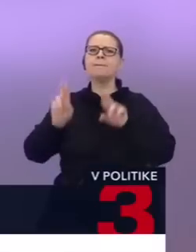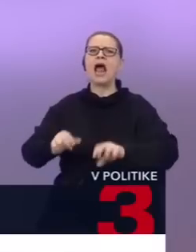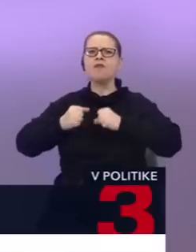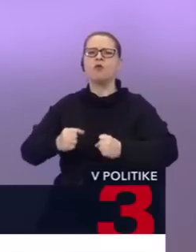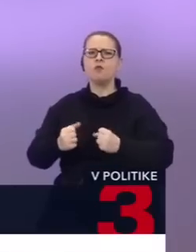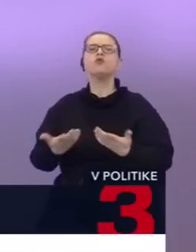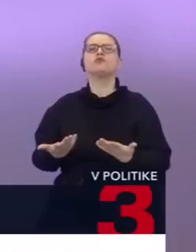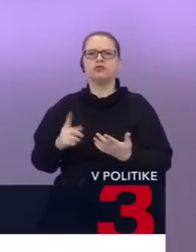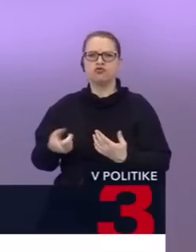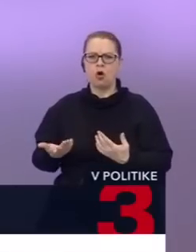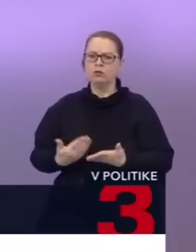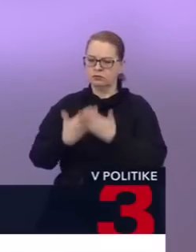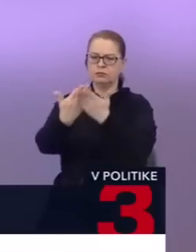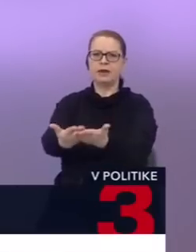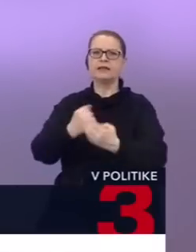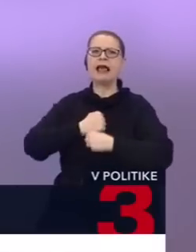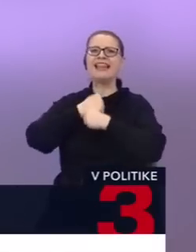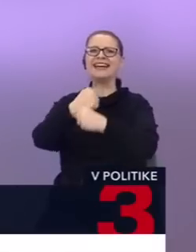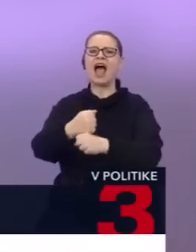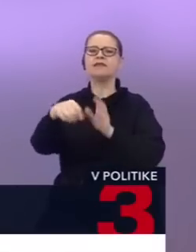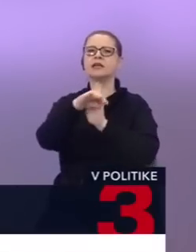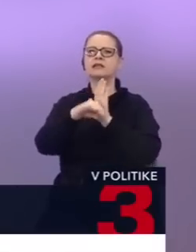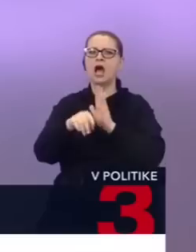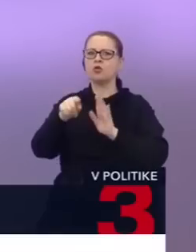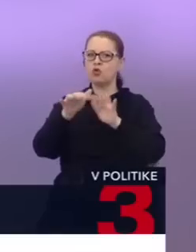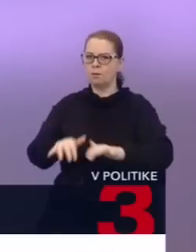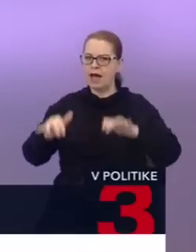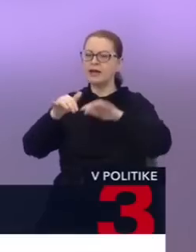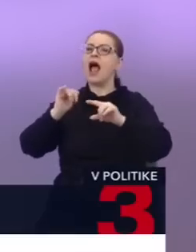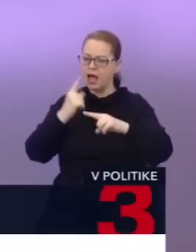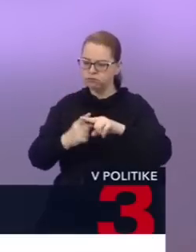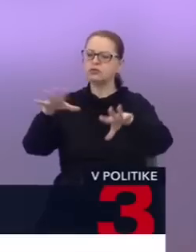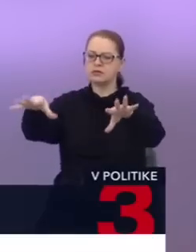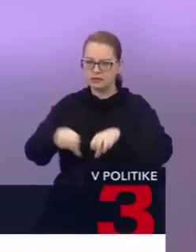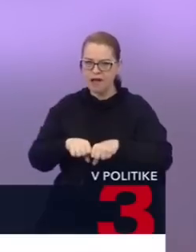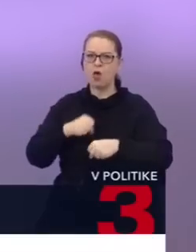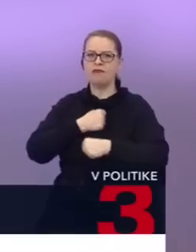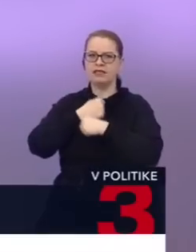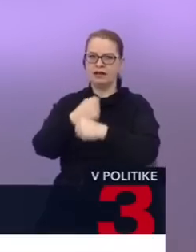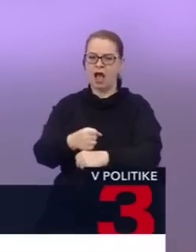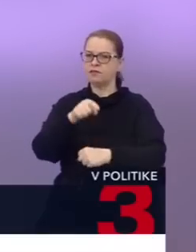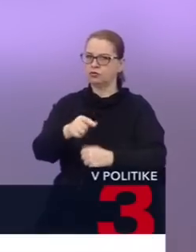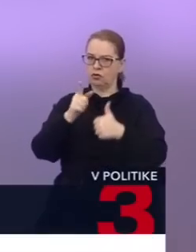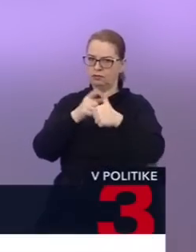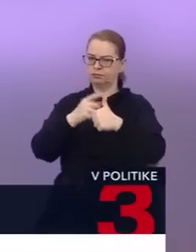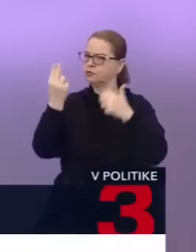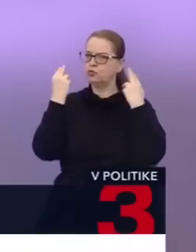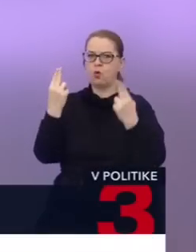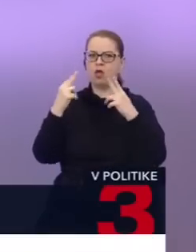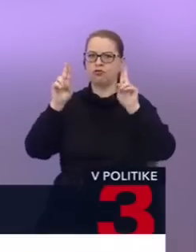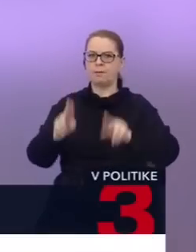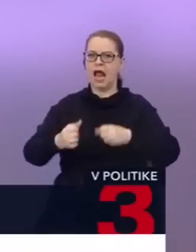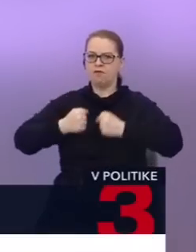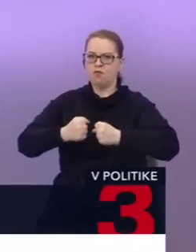má kompetenciu predkladania návrhov zákonov do parlamentu. Aj schvalovania návrhov zákonov. To je úplne kľúčová kompetencia, ktorú nadalej